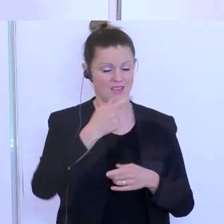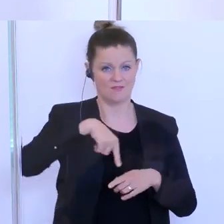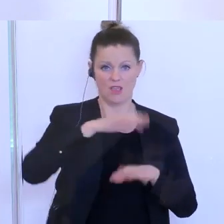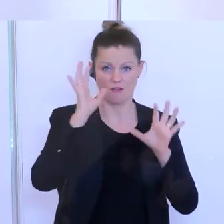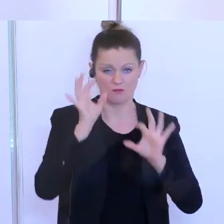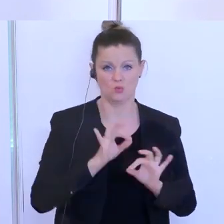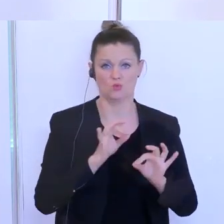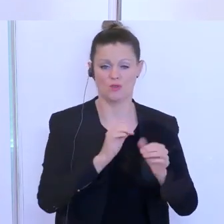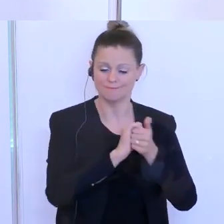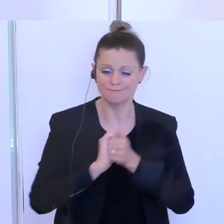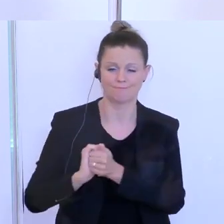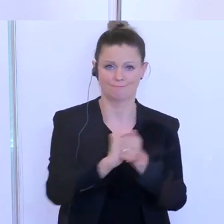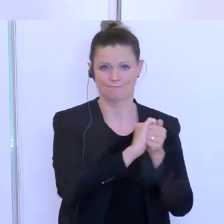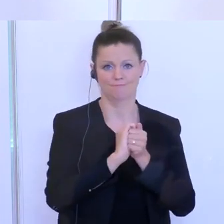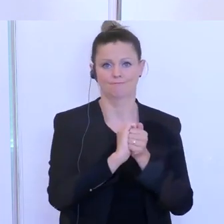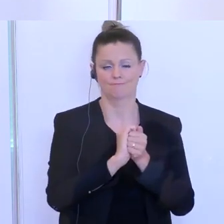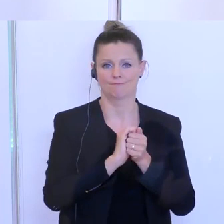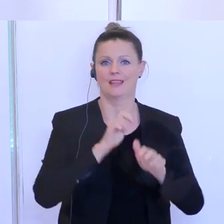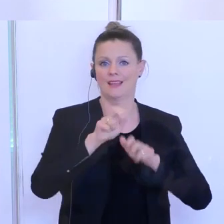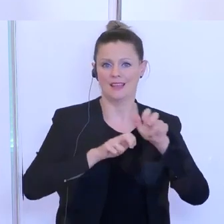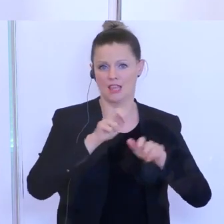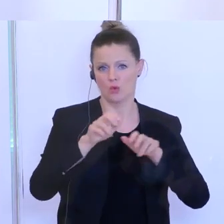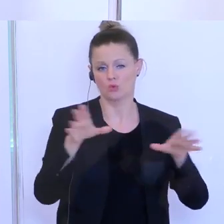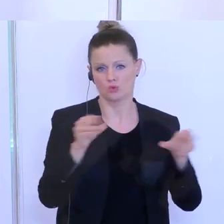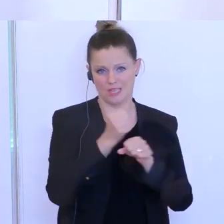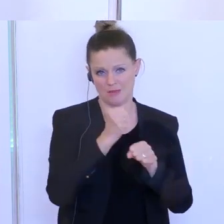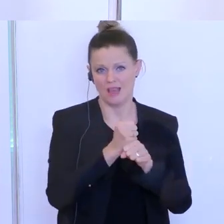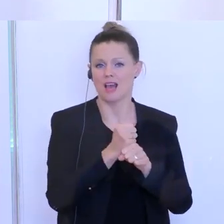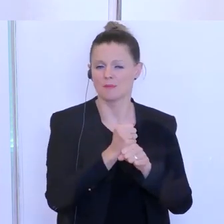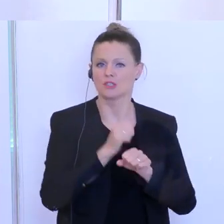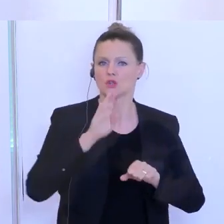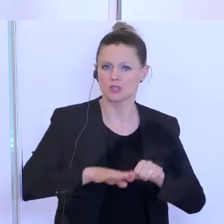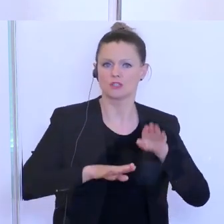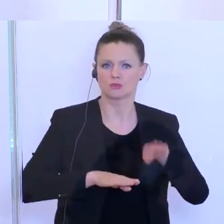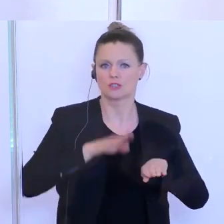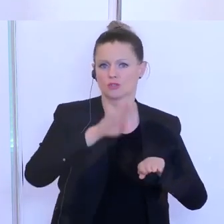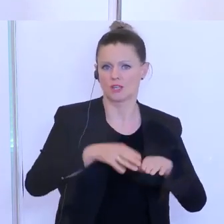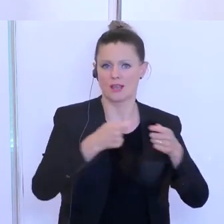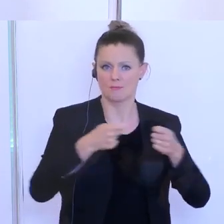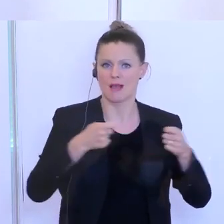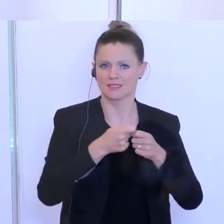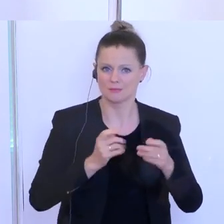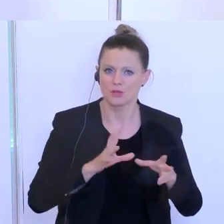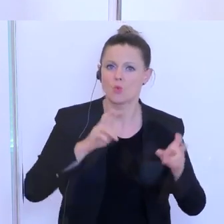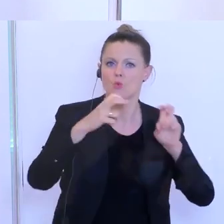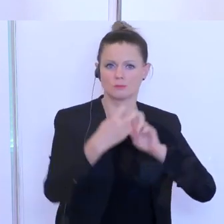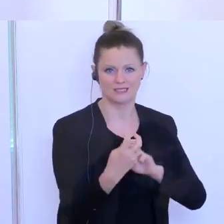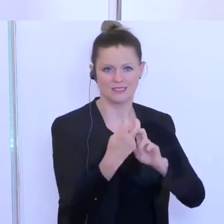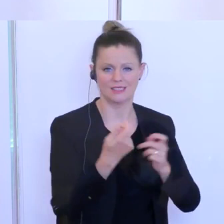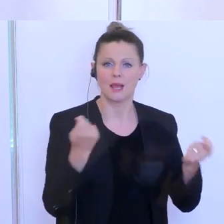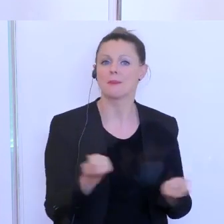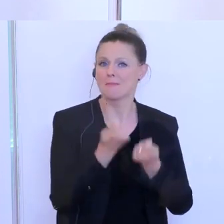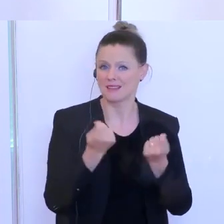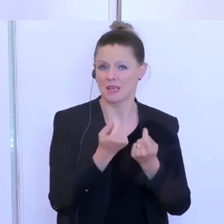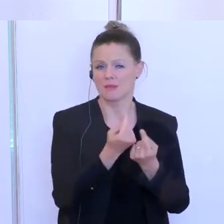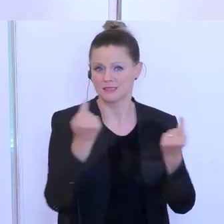gemeinschaftlich mit der Regierung eine Perspektive aufzuzeigen, um dann Schritt für Schritt auch Maßnahmen zu implementieren, damit die Betriebe